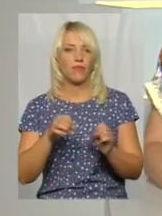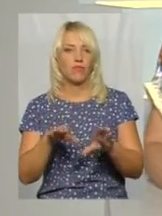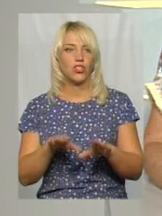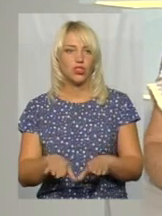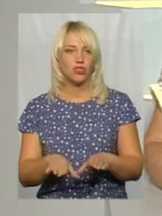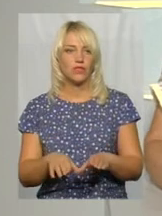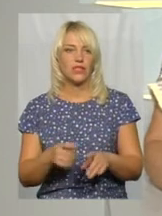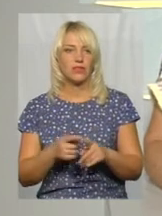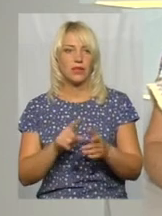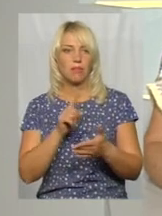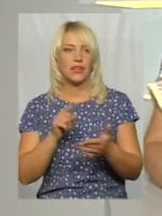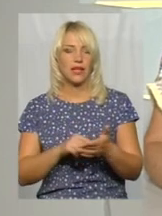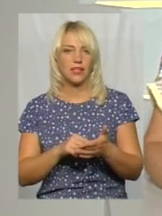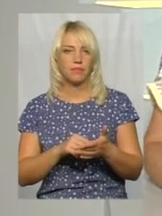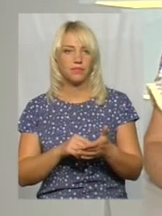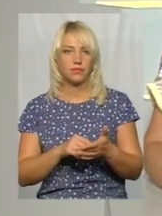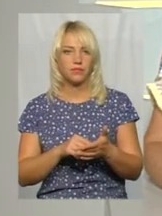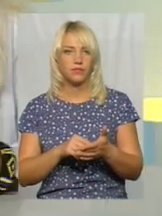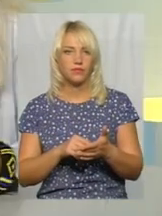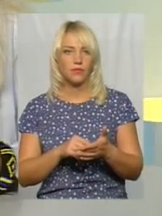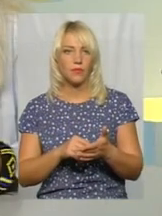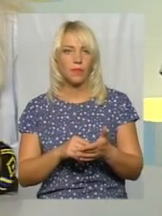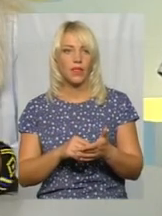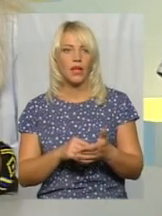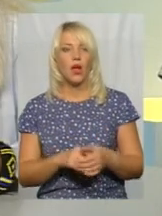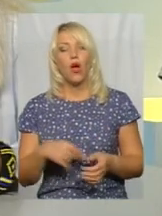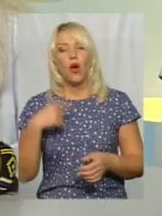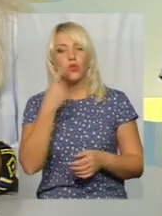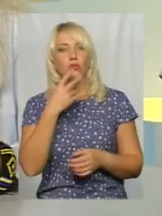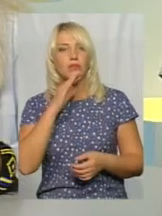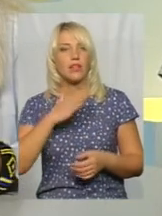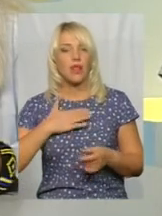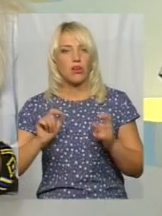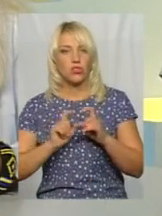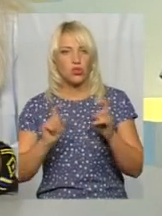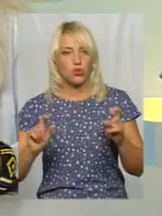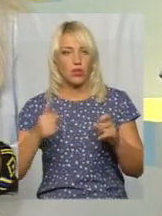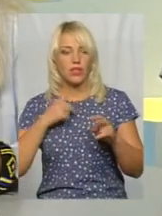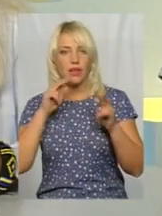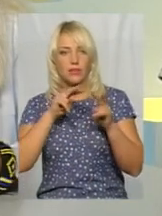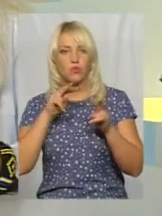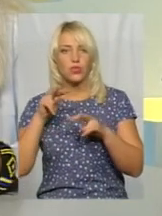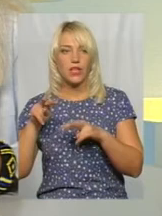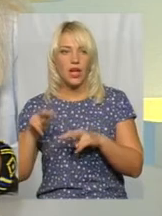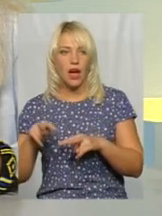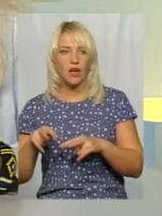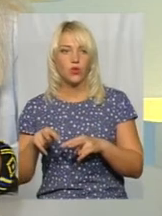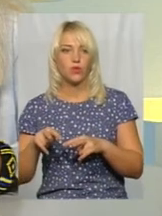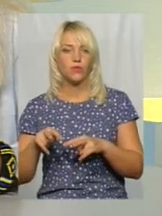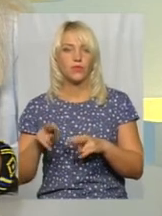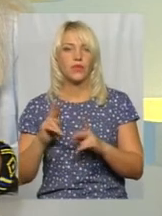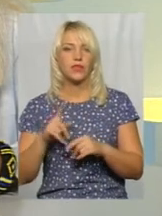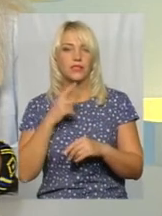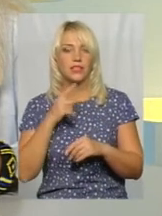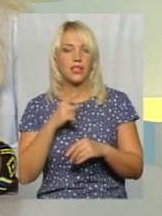Особисто по нашій школі я спостерігаю тенденцію, як